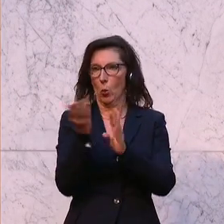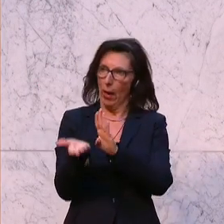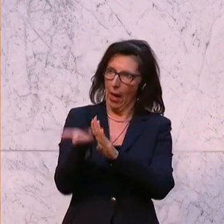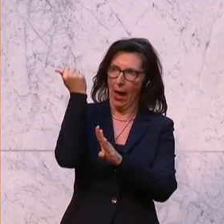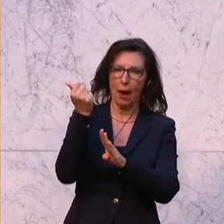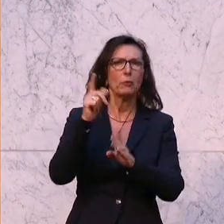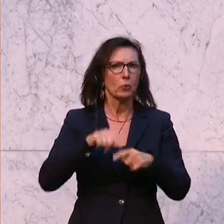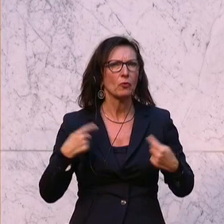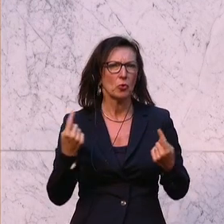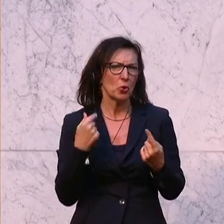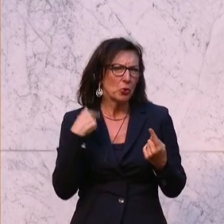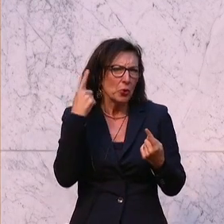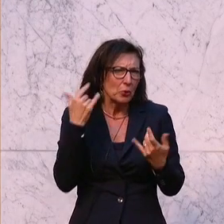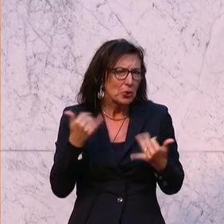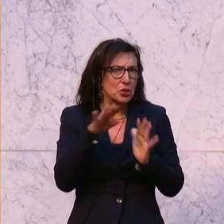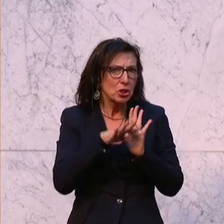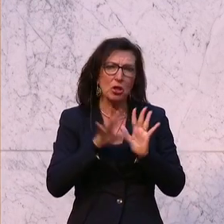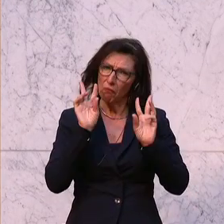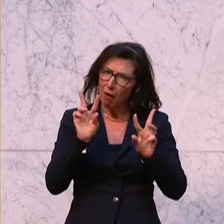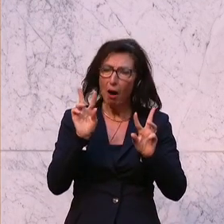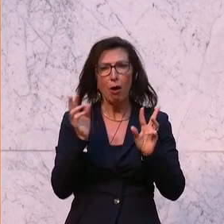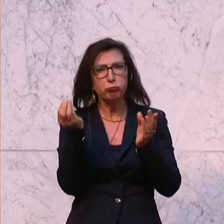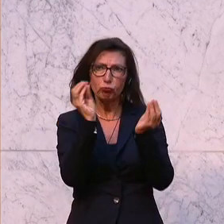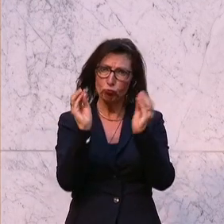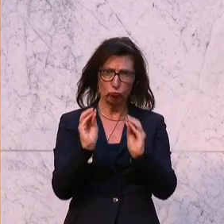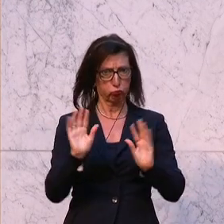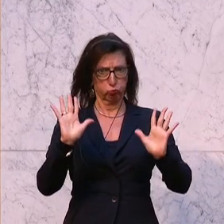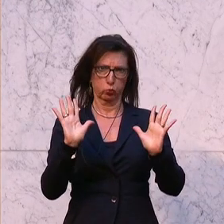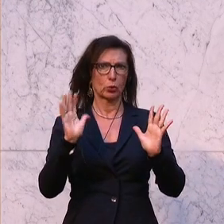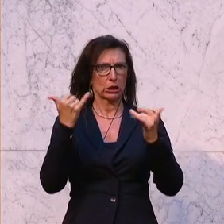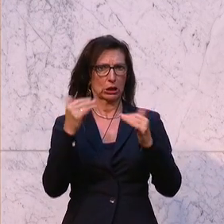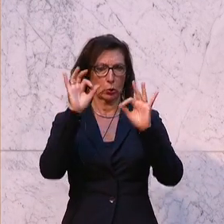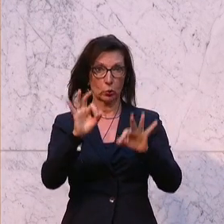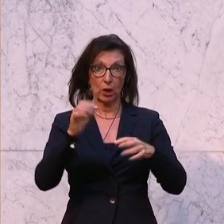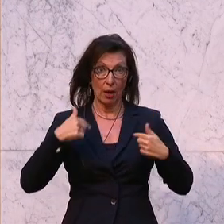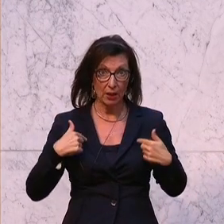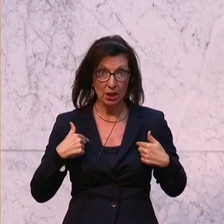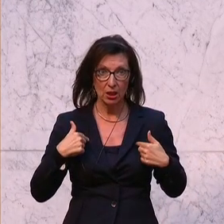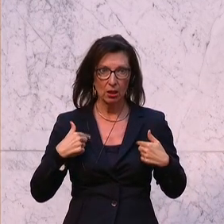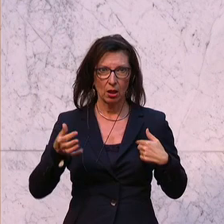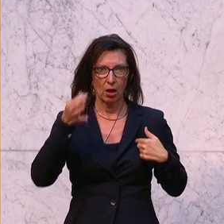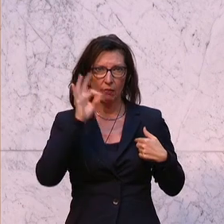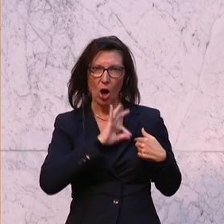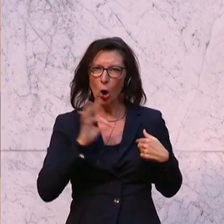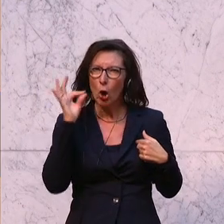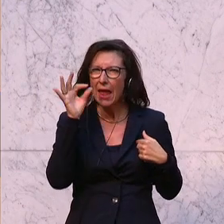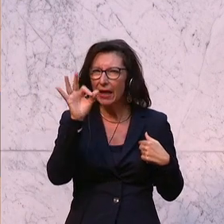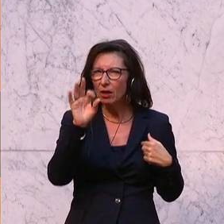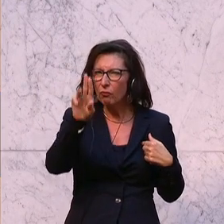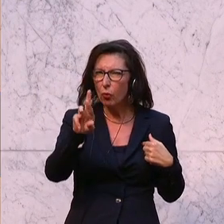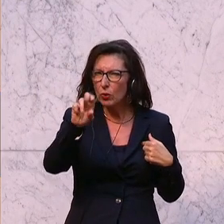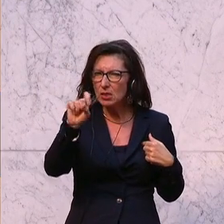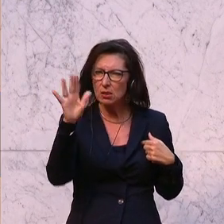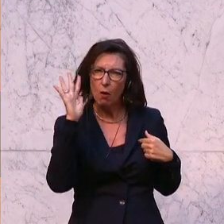ein sehr gutes Gesetz ist, das wir jetzt beschließen. Ich sehe es im Übrigen ganz anders, als was ich vorher von der Frau Kollegin Fürst gehört habe,